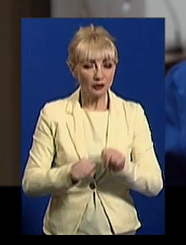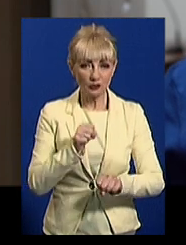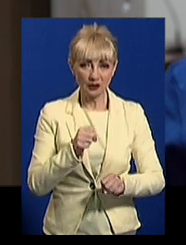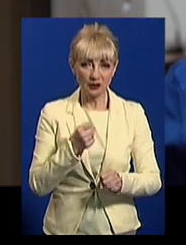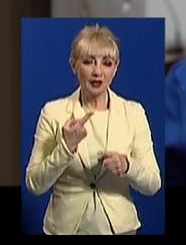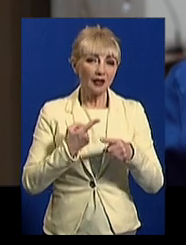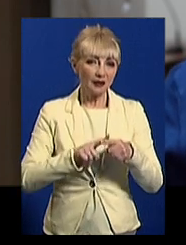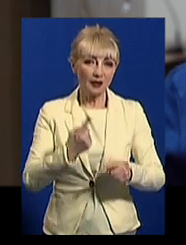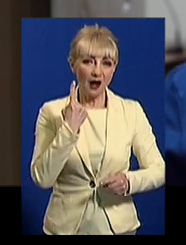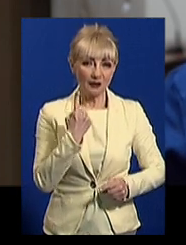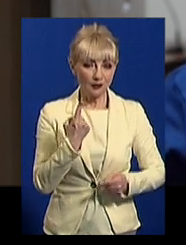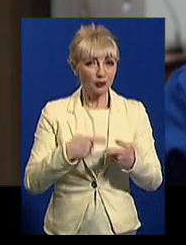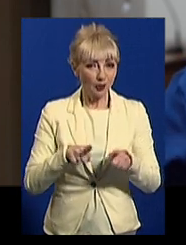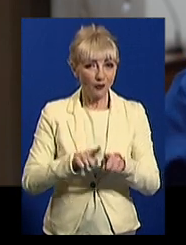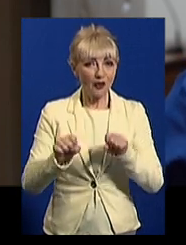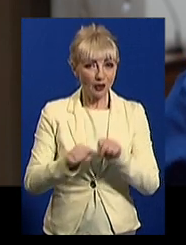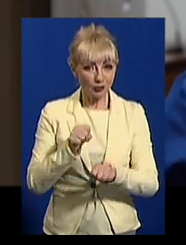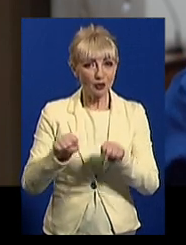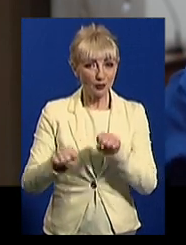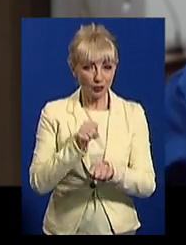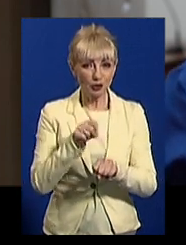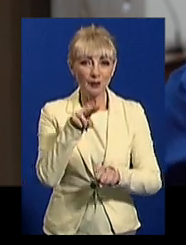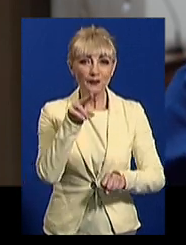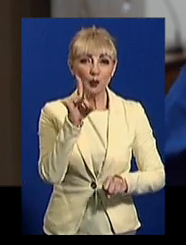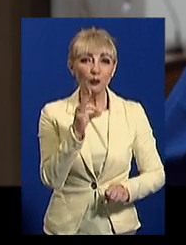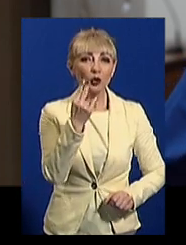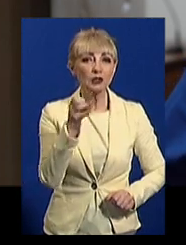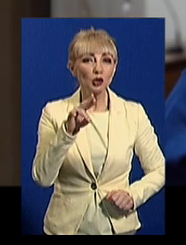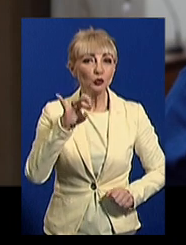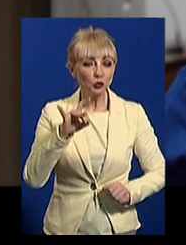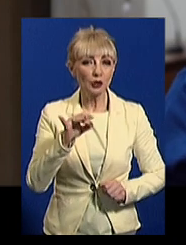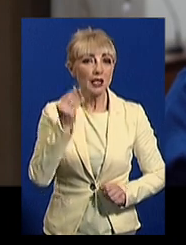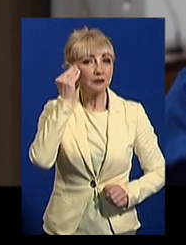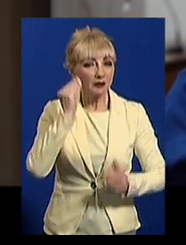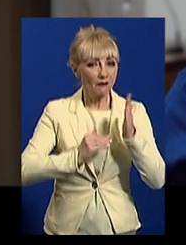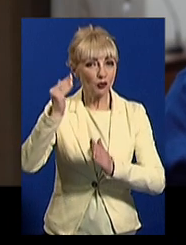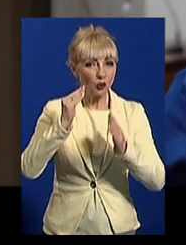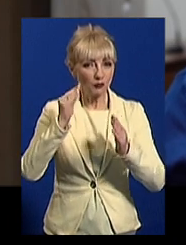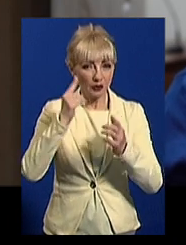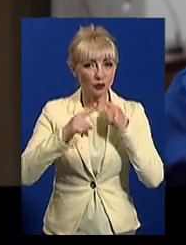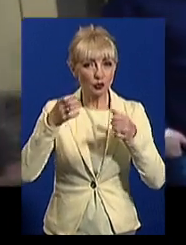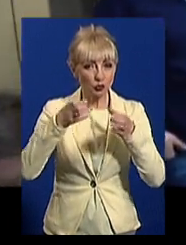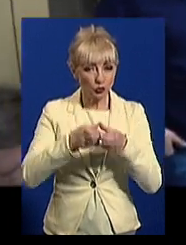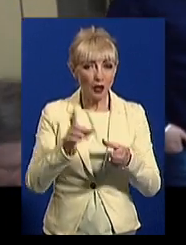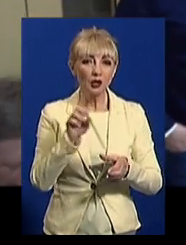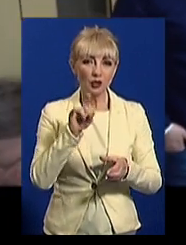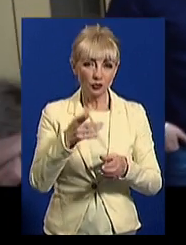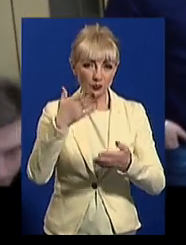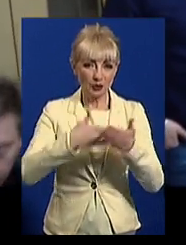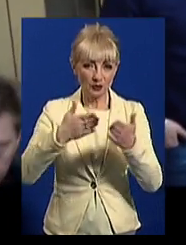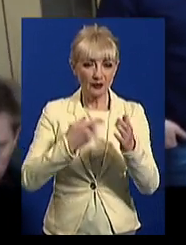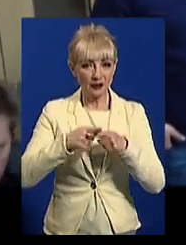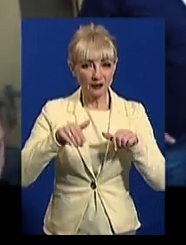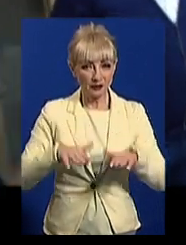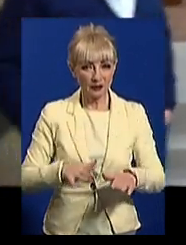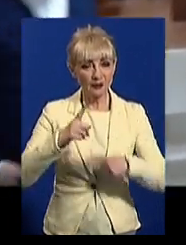власне, лише одного такого порушення, саме порушення процедури, з точки зору Верховного суду достатньо для того, щоб скасовувати ці рішення. Наступне